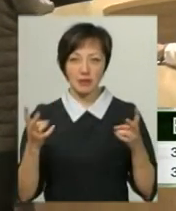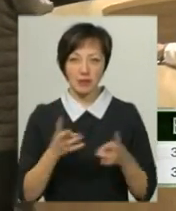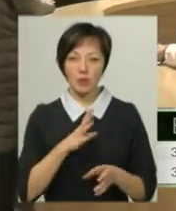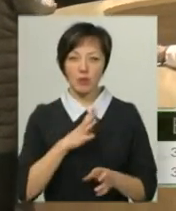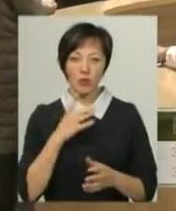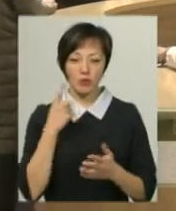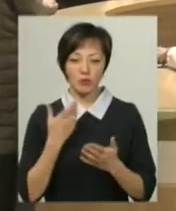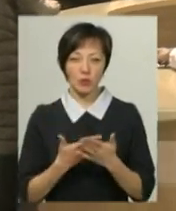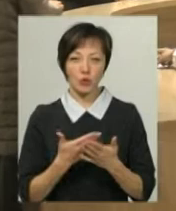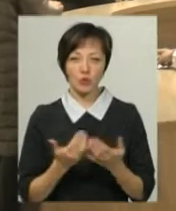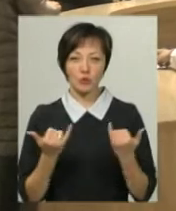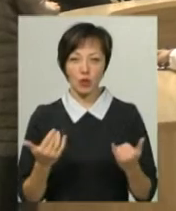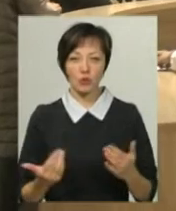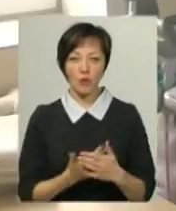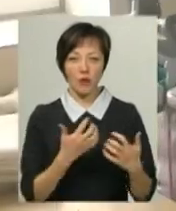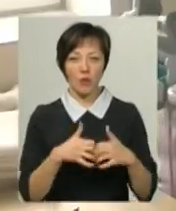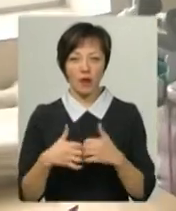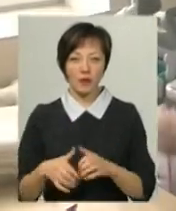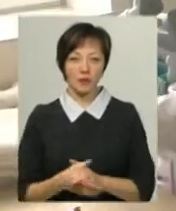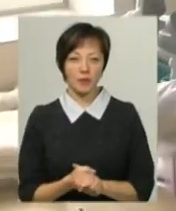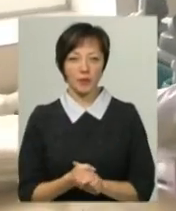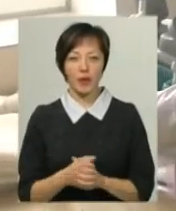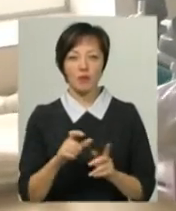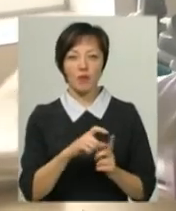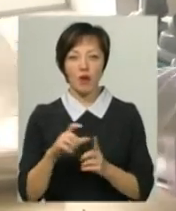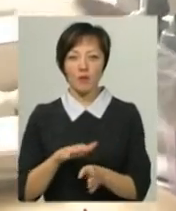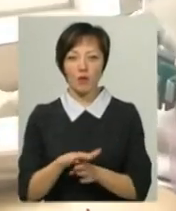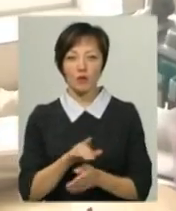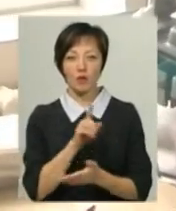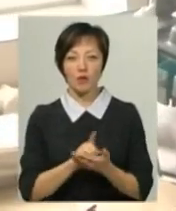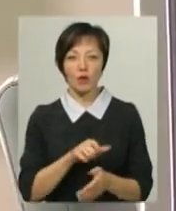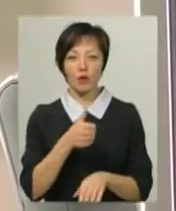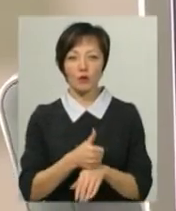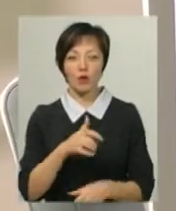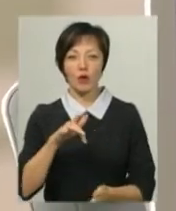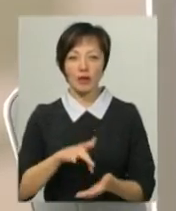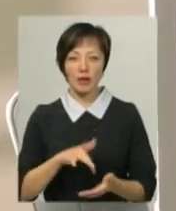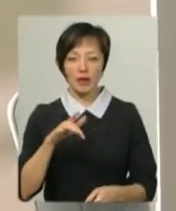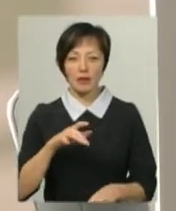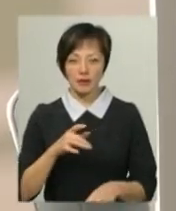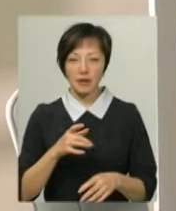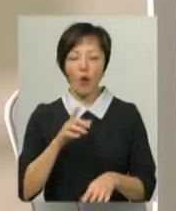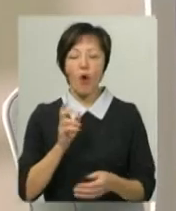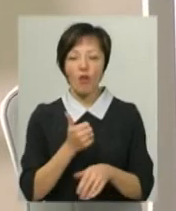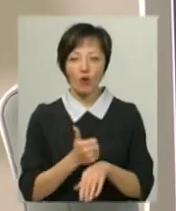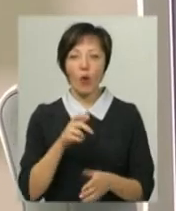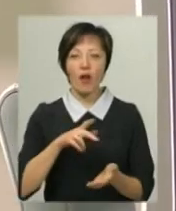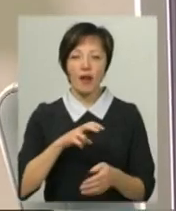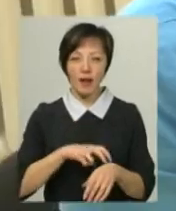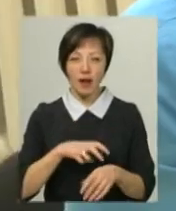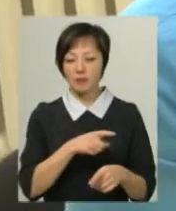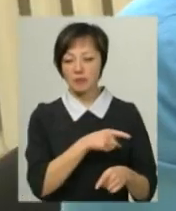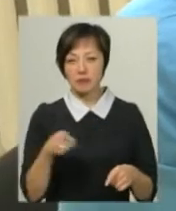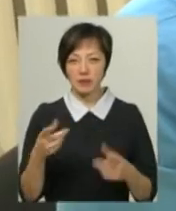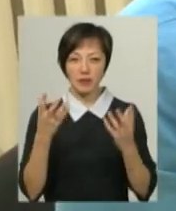орієнтуватись на сучасне нове обладнання. За словами виконуючої обов'язки головного лікаря центру Людмили Свяцької, кожен спеціаліст протягом дня